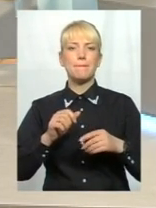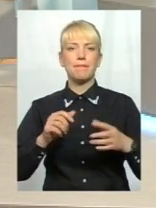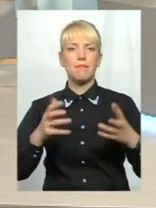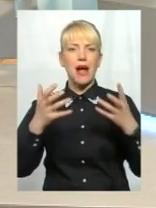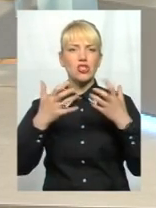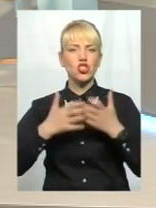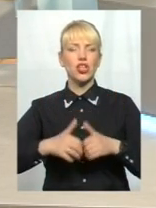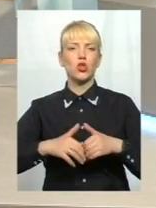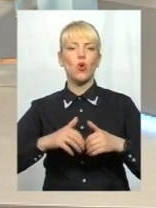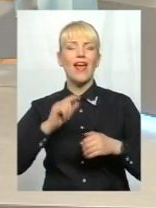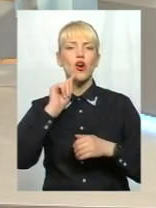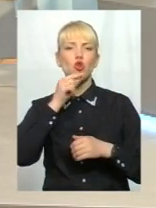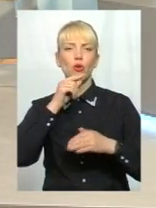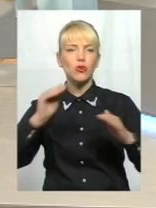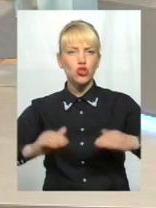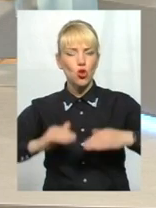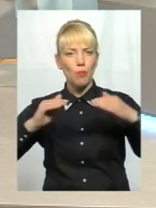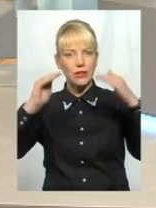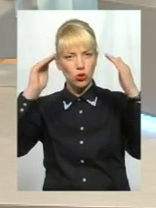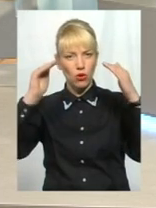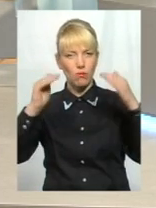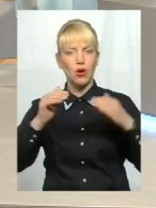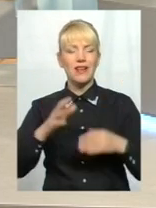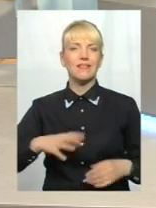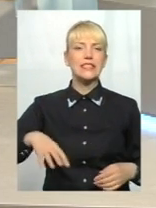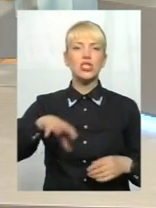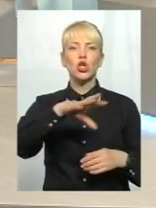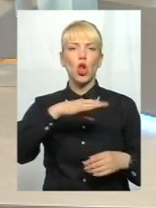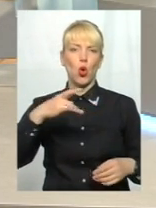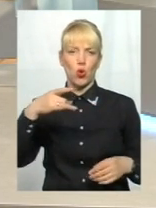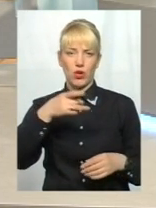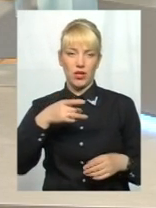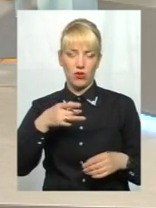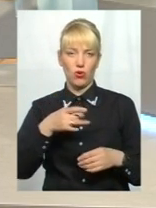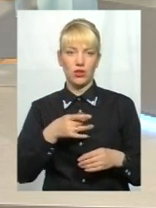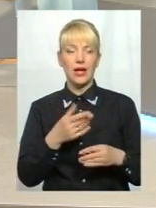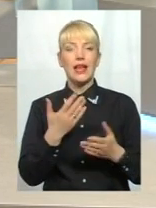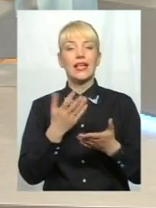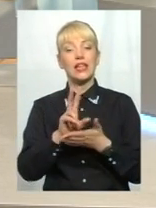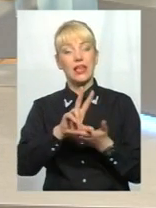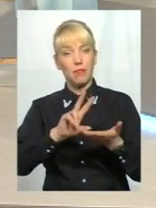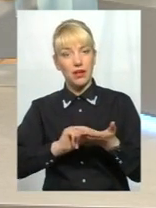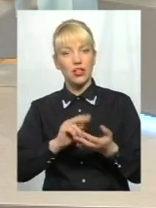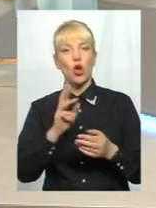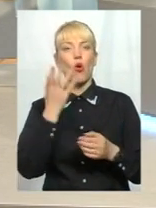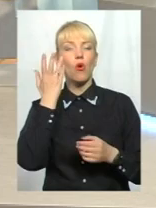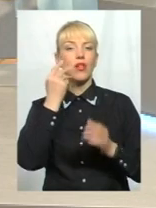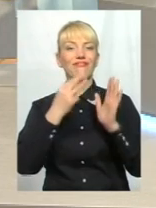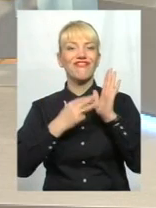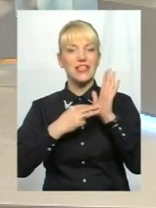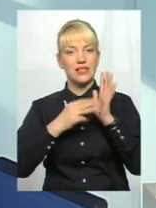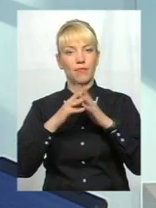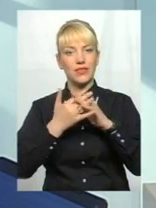привабливості цілого регіону. Тому, я думаю, що це той випадок, коли ще вісім сіл виграють від того, що вони